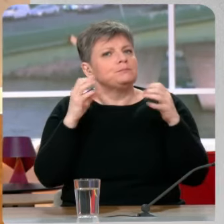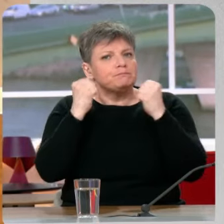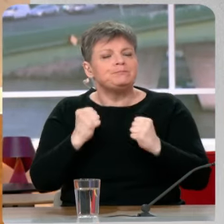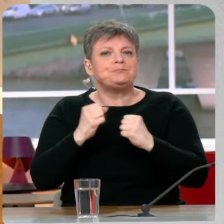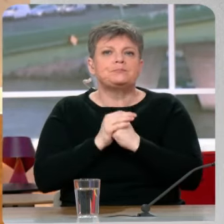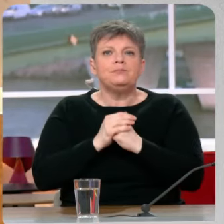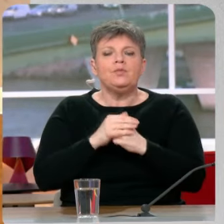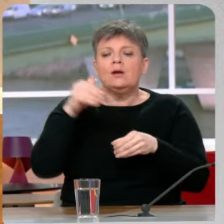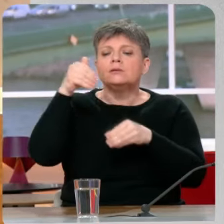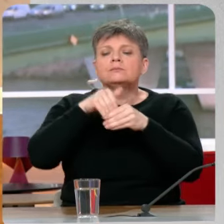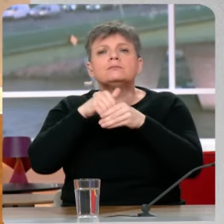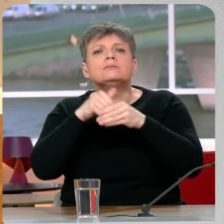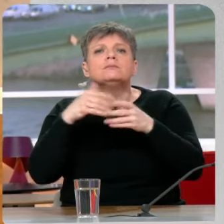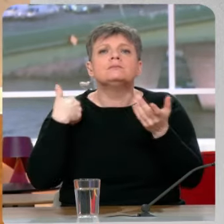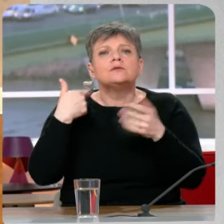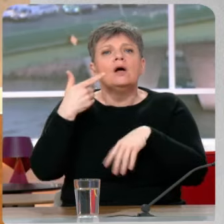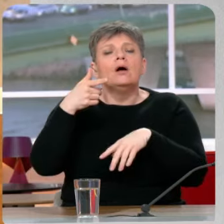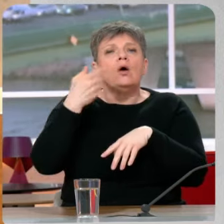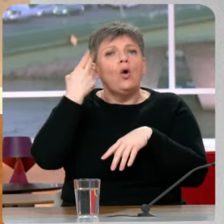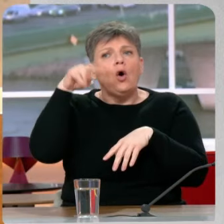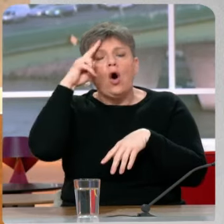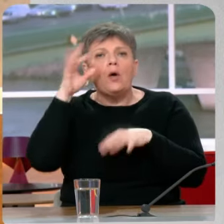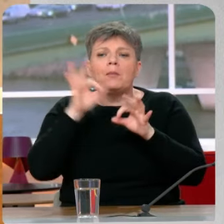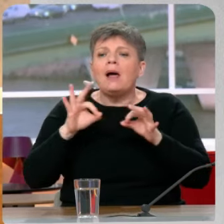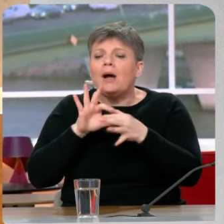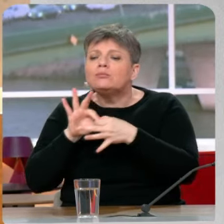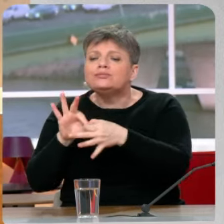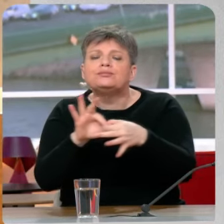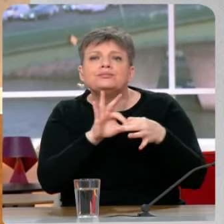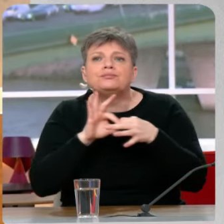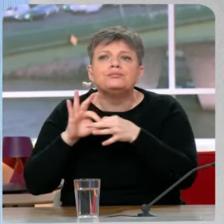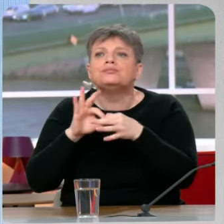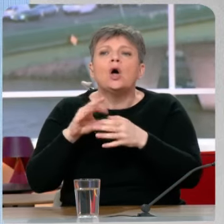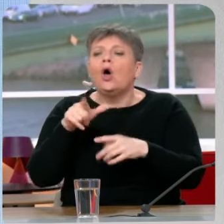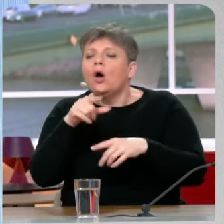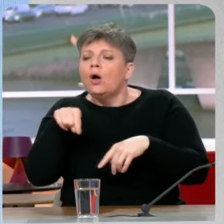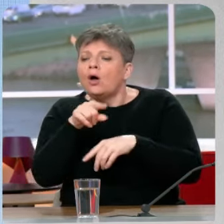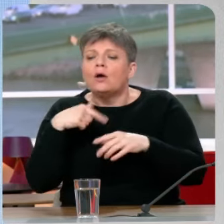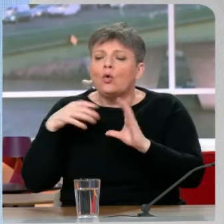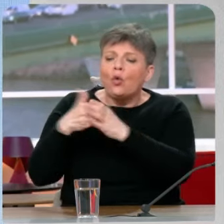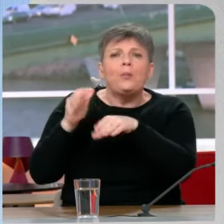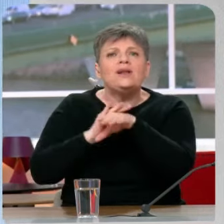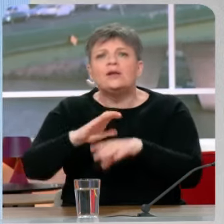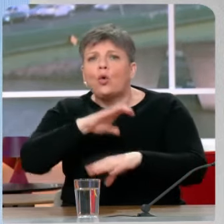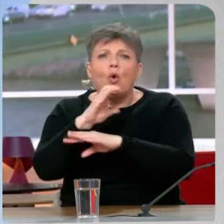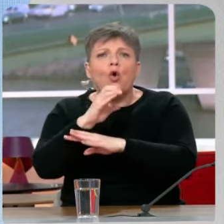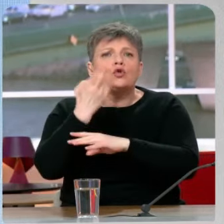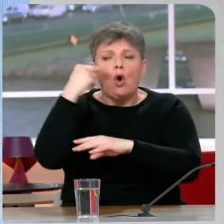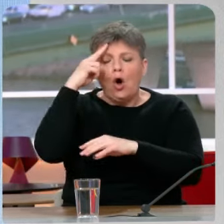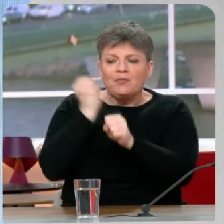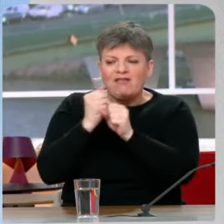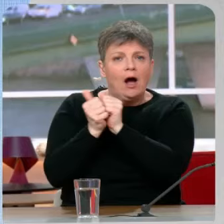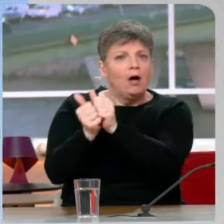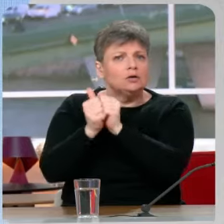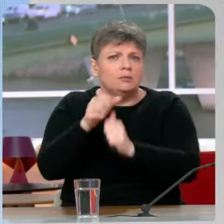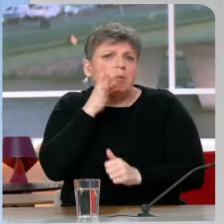'hémicycle européen, comme on a pu l'entendre en France. On ne travaille pas avec les groupes politiques anti-européens. Comment voulez-vous construire quelque chose avec